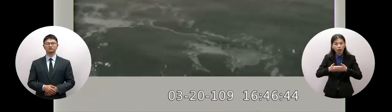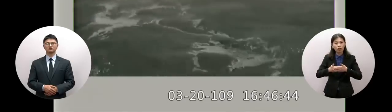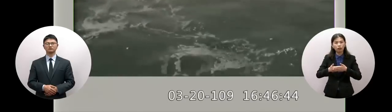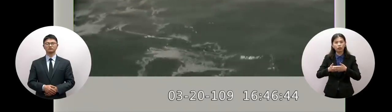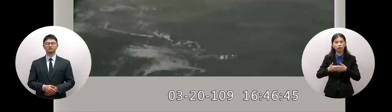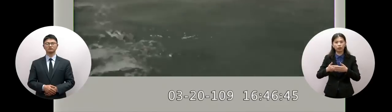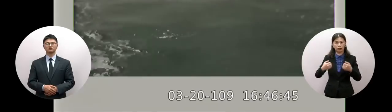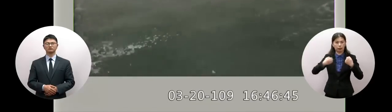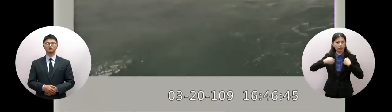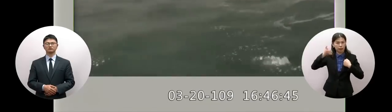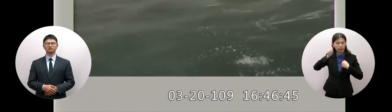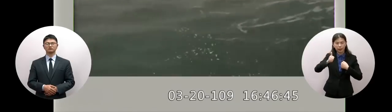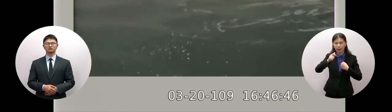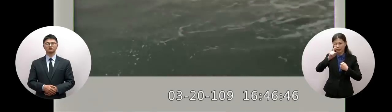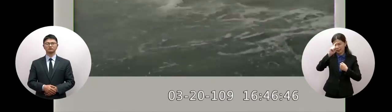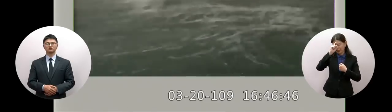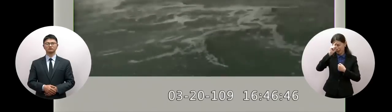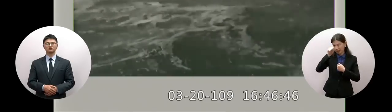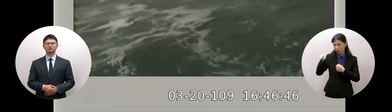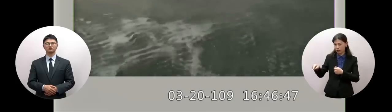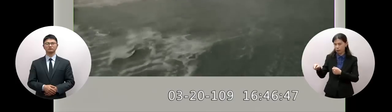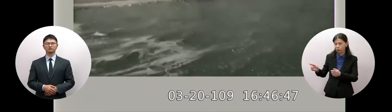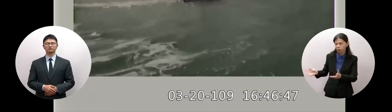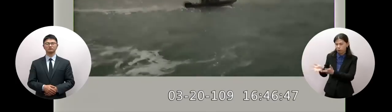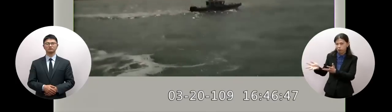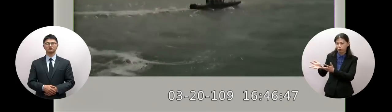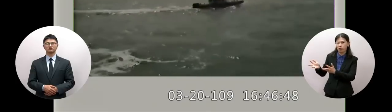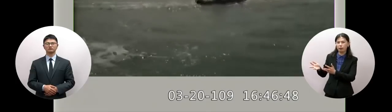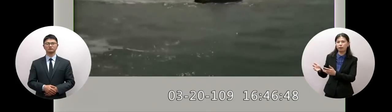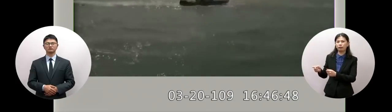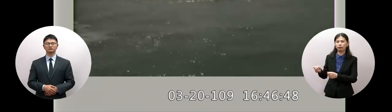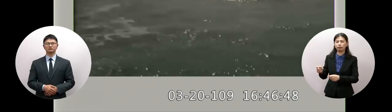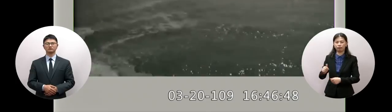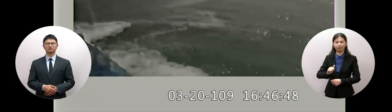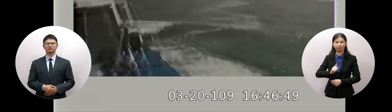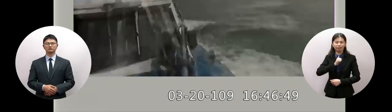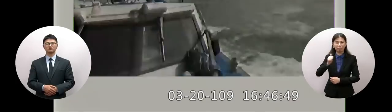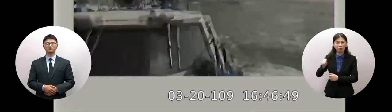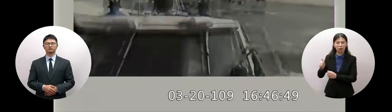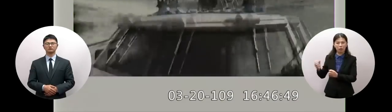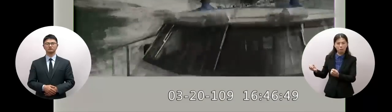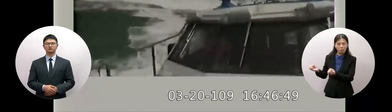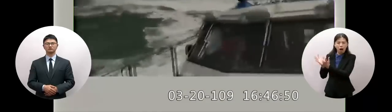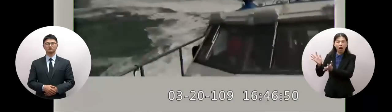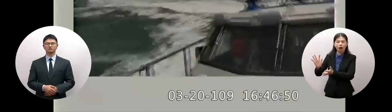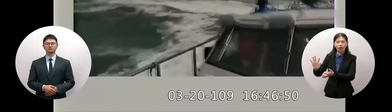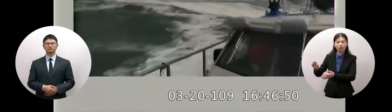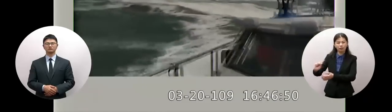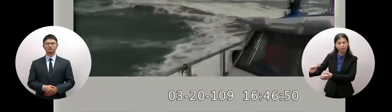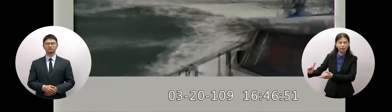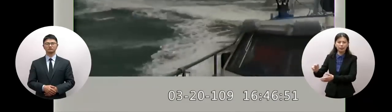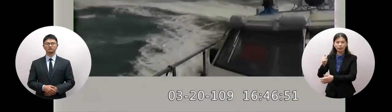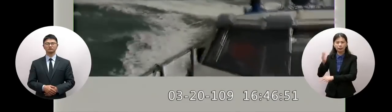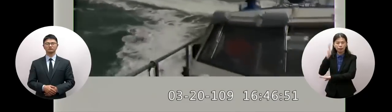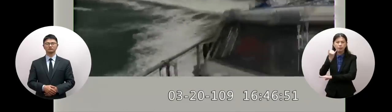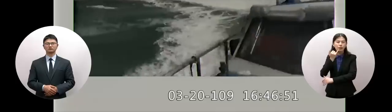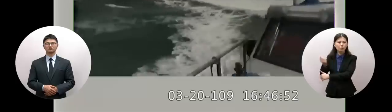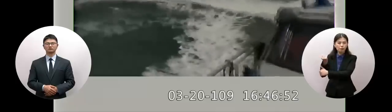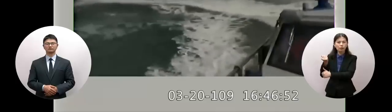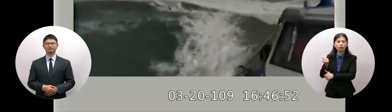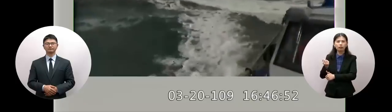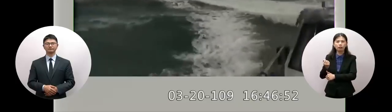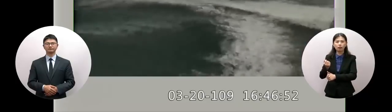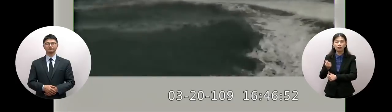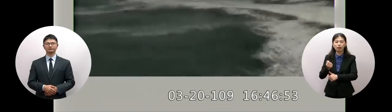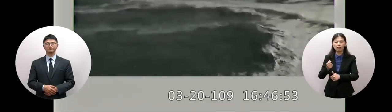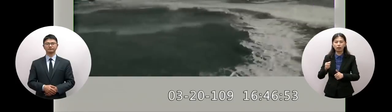權需要一場衝突非常需要一場實質的衝突可控的衝突來化